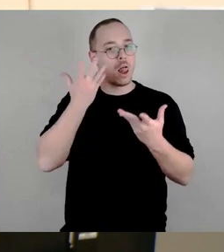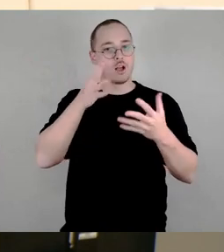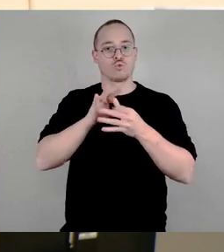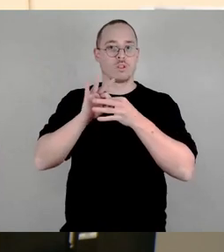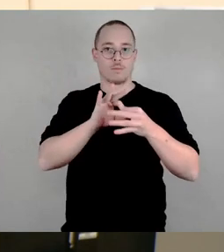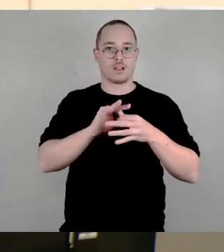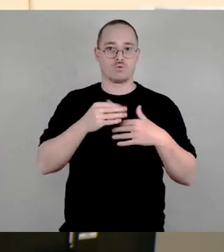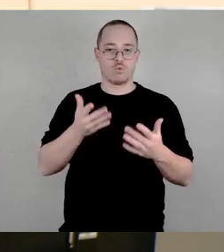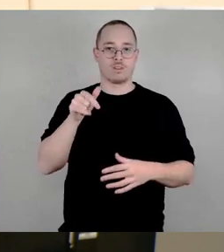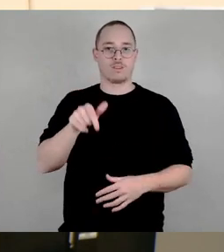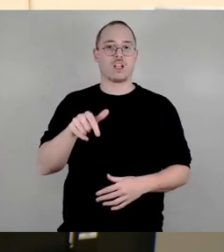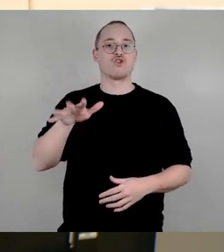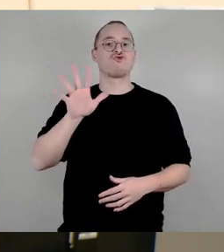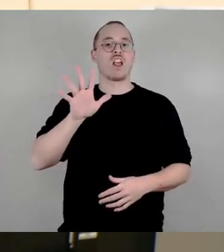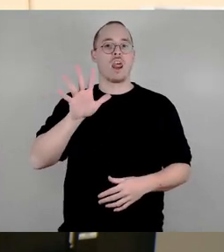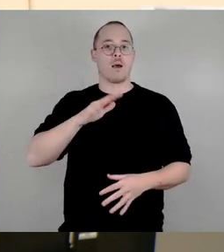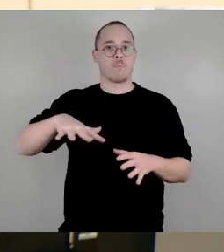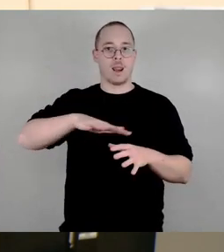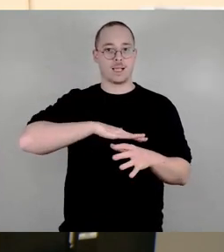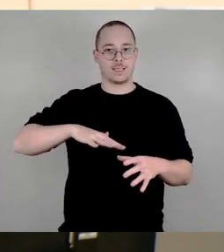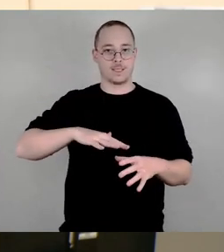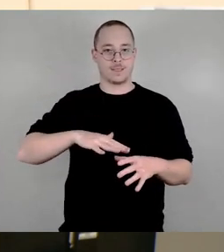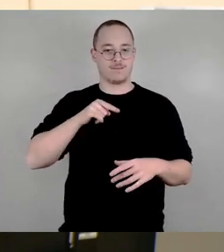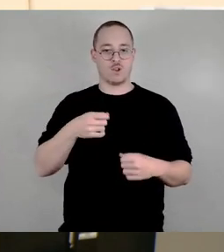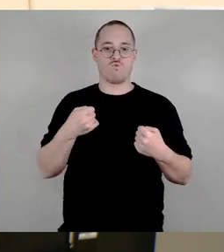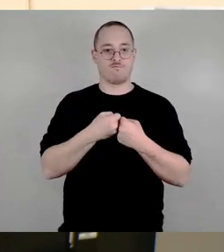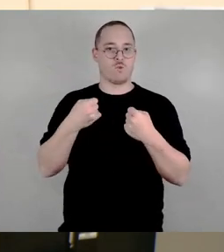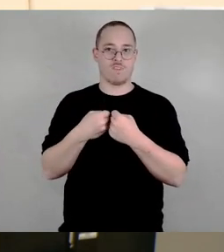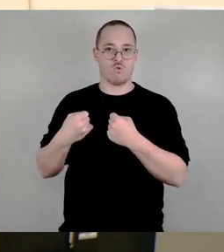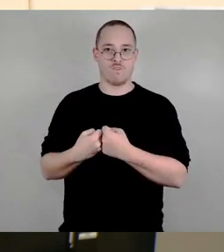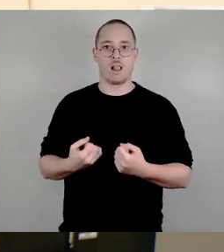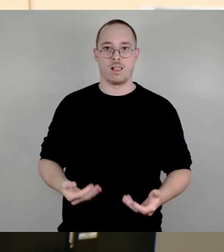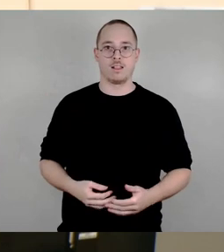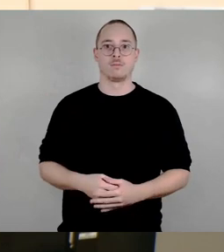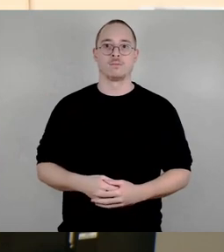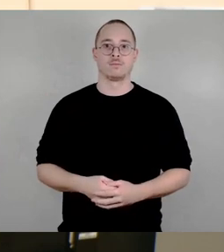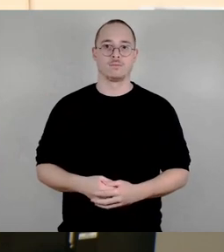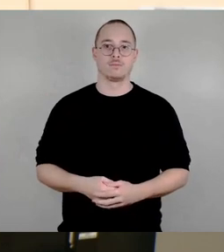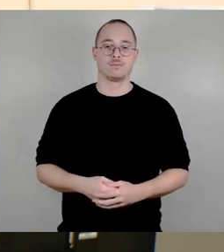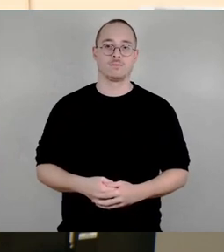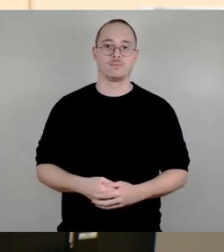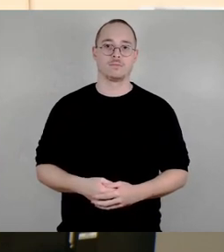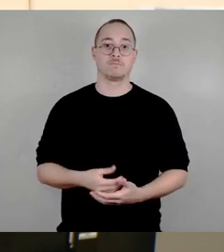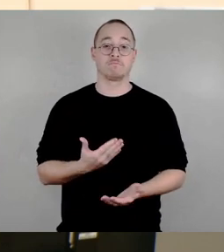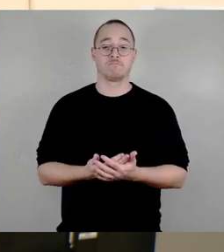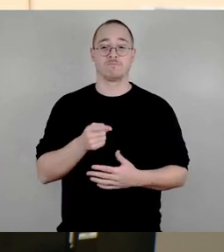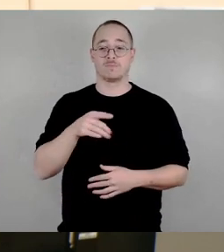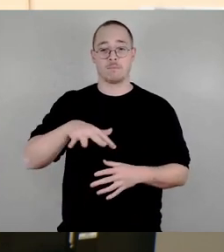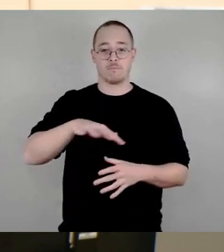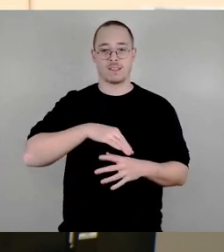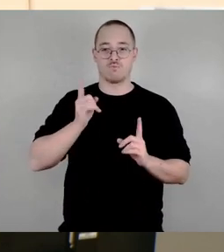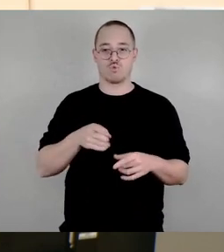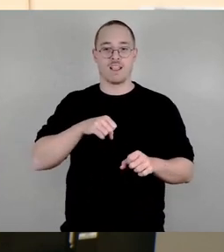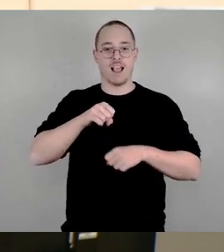Und genau an diesem Platz müssen wir den Radverkehr anders gestalten als